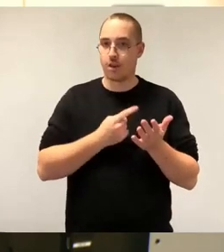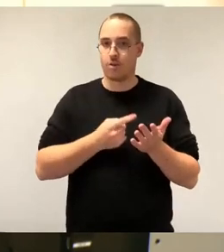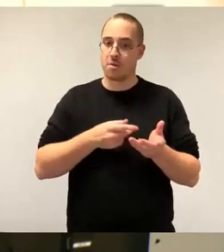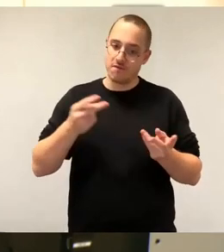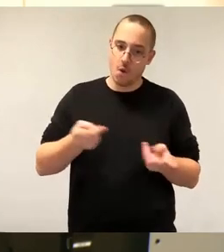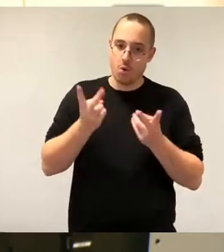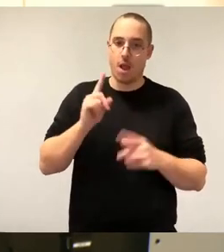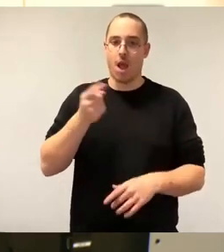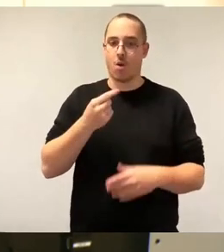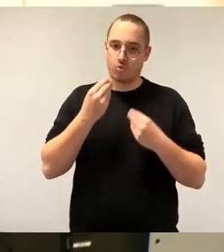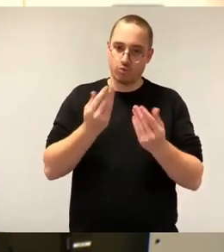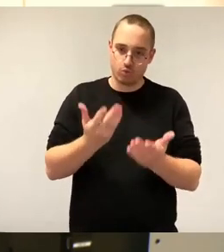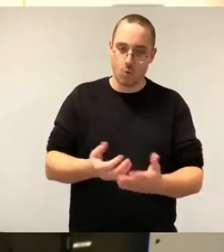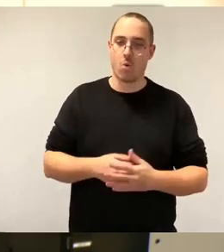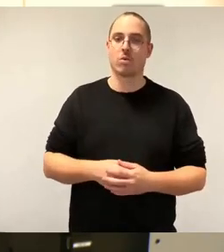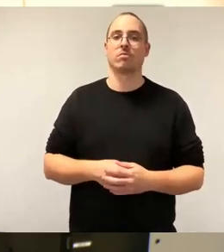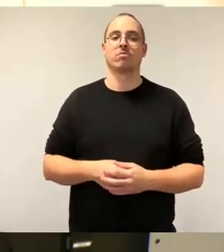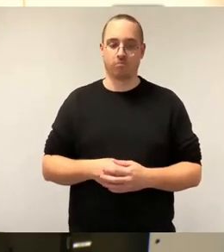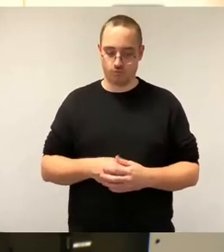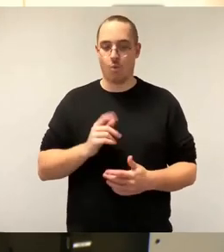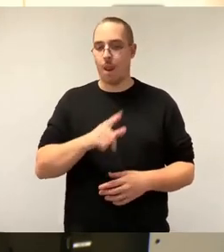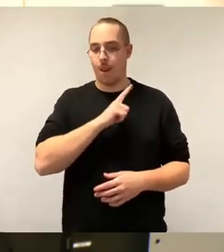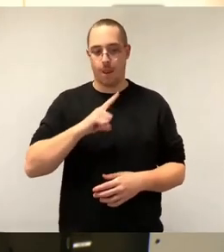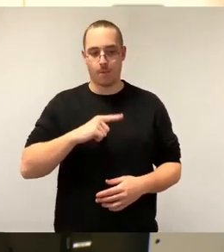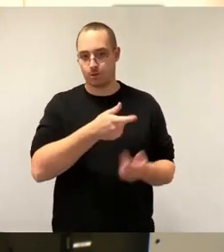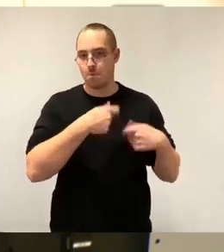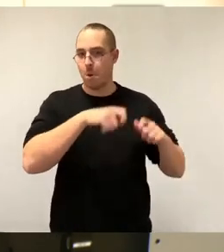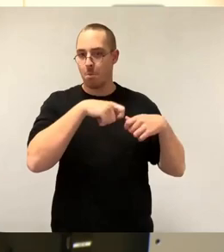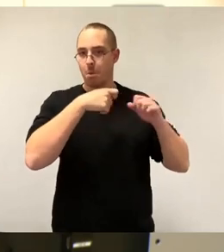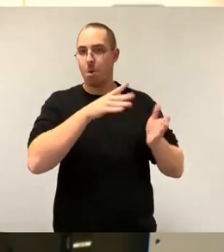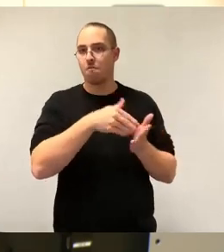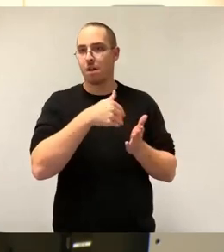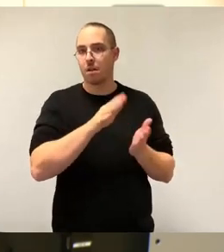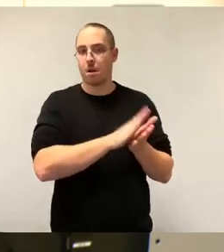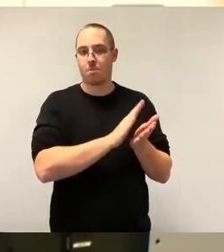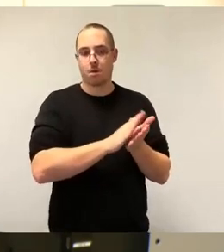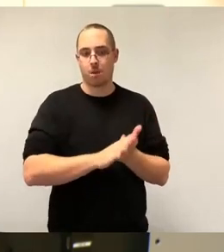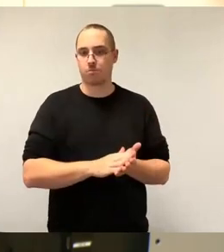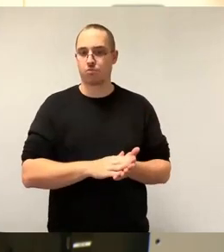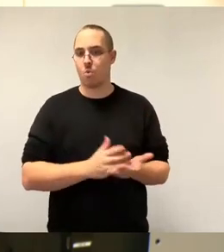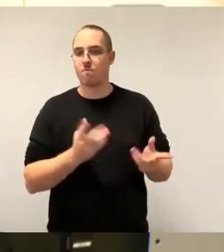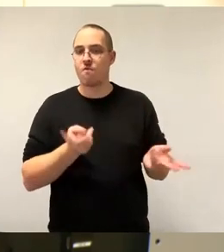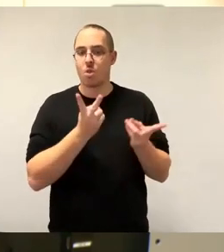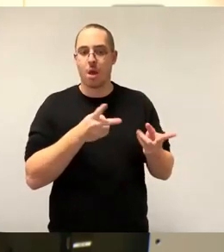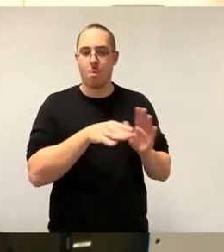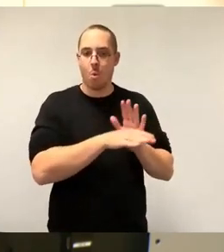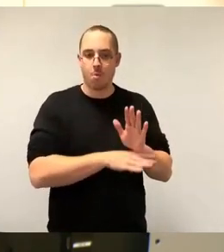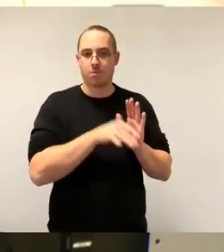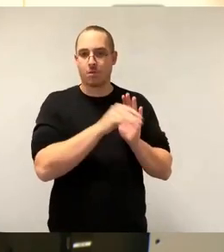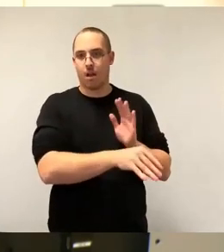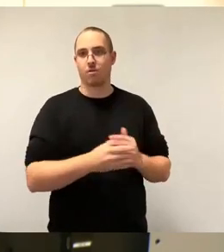Einmal, es eine andere Gesellschaftsstruktur hat und zweitens, weil es eben auch ein kleines Förderprogramm auflegt. Und genau das ist das, was die Stadt uns jetzt hier